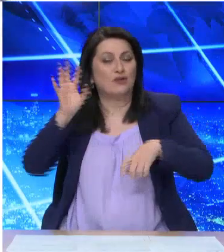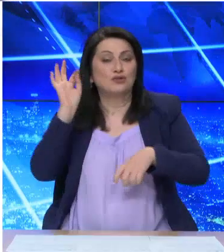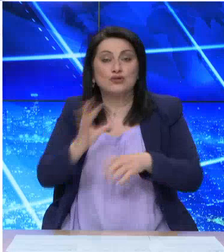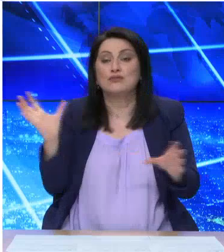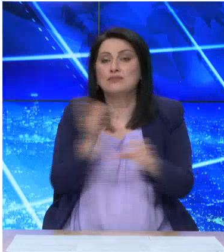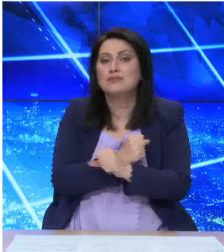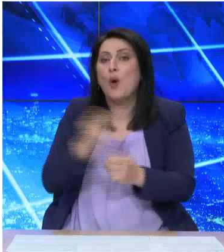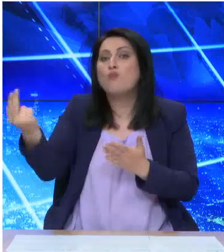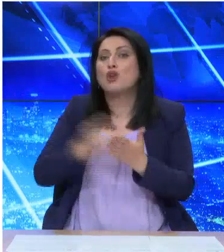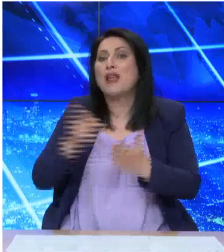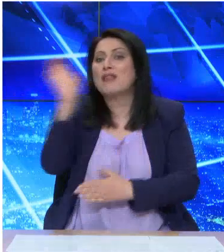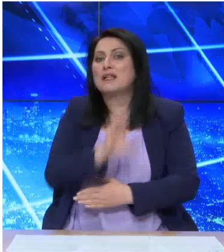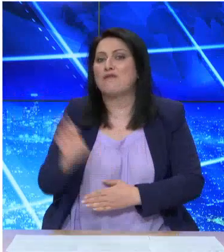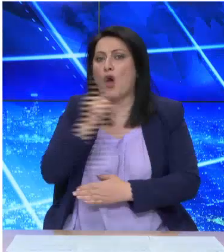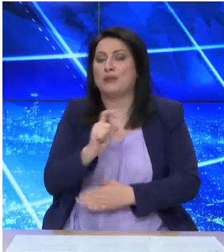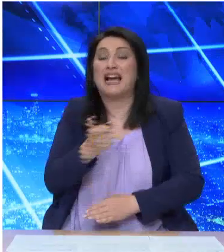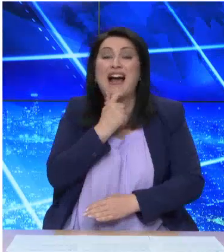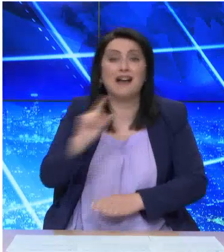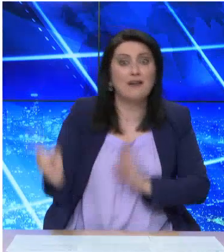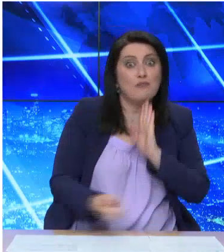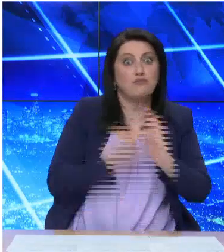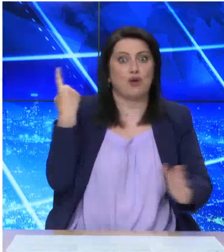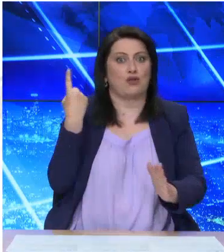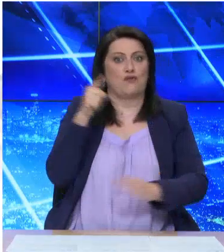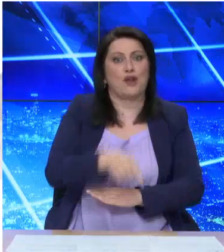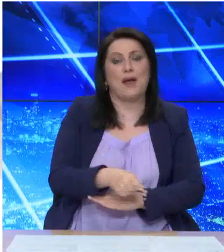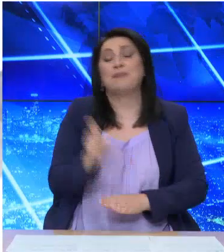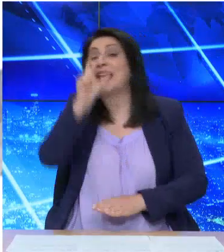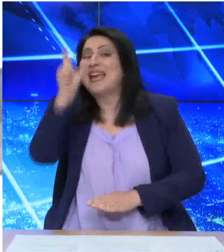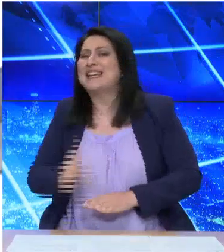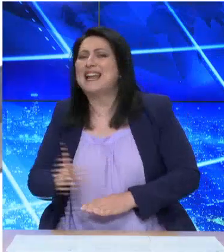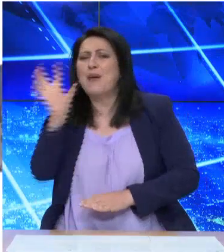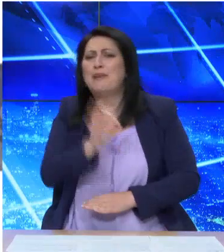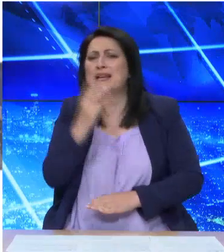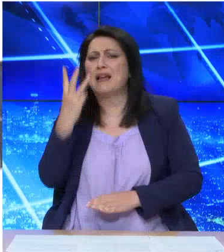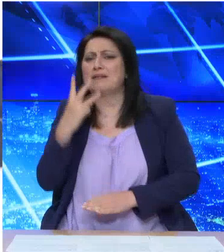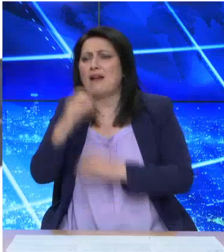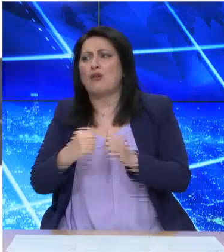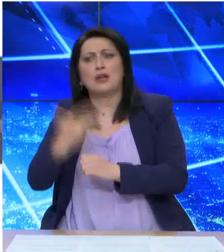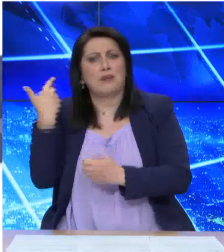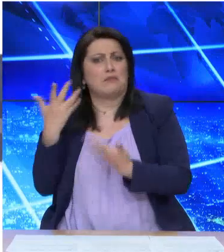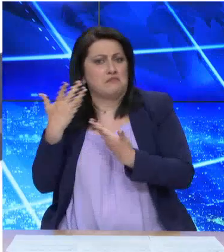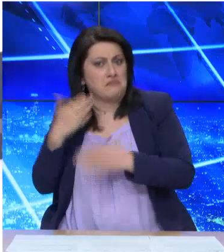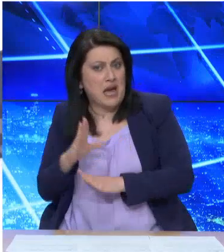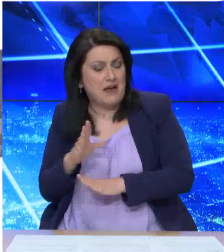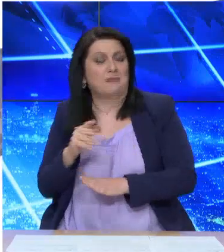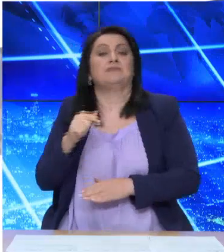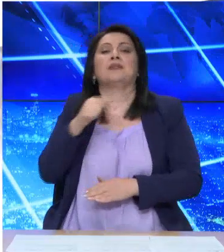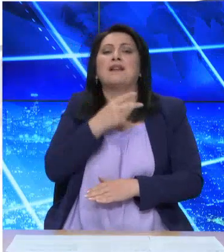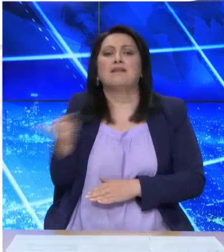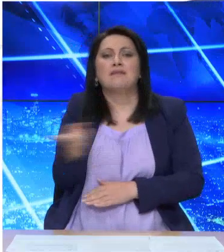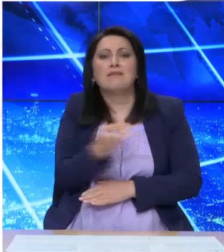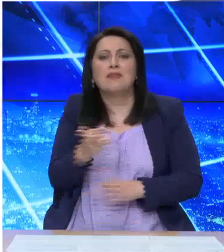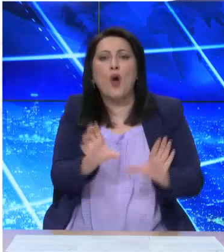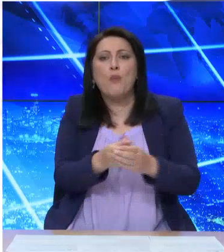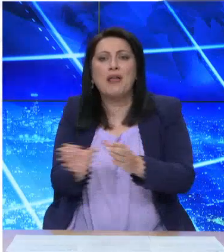Ευρώπης. Οι Άγγλοι για πρώτη φορά στην ιστορία τους. Οι Ιταλοί ξανά μετά από 53 χρόνια. Άγγλοι και Ιταλοί περίμεναν